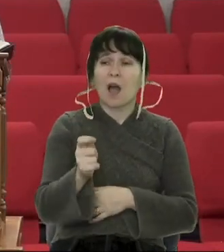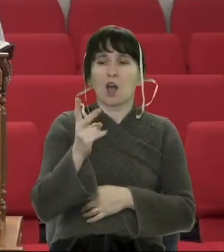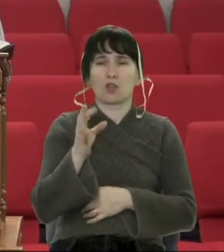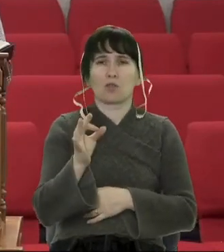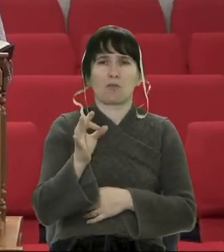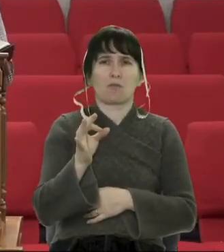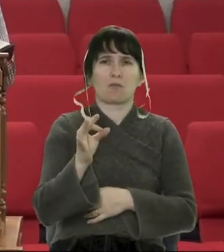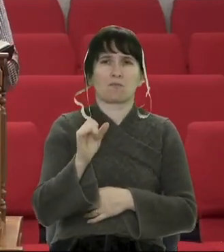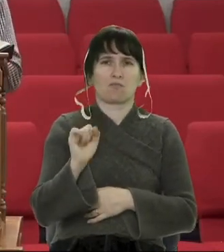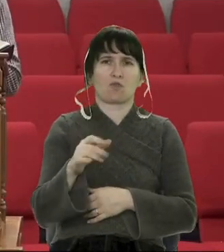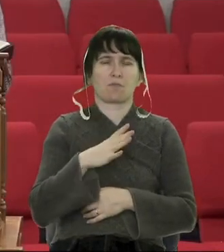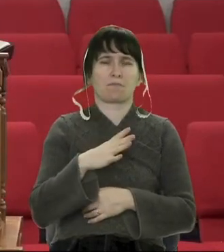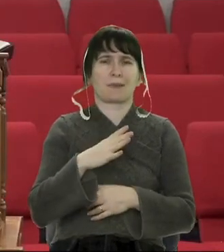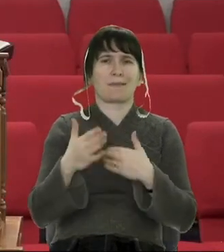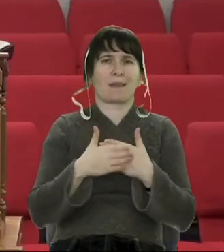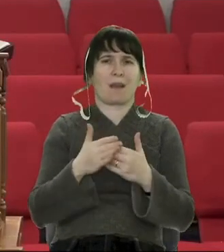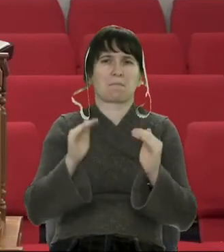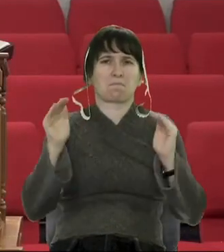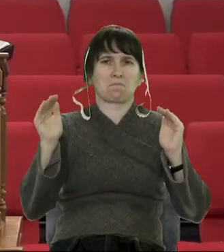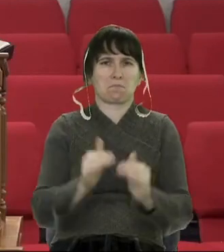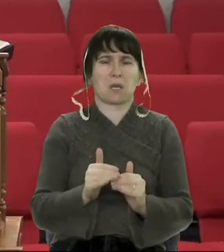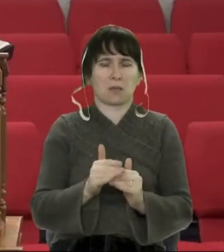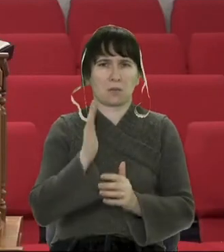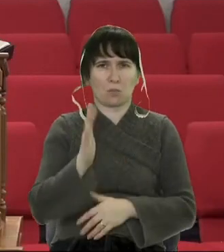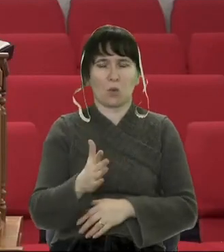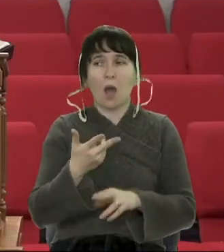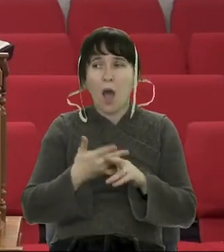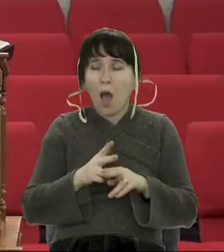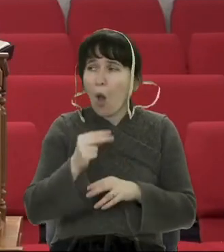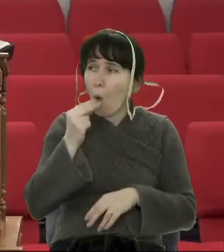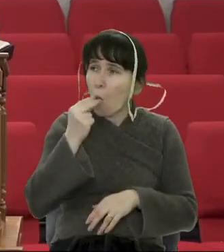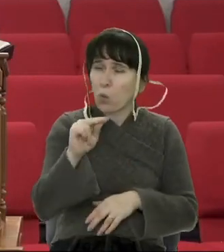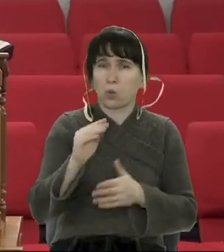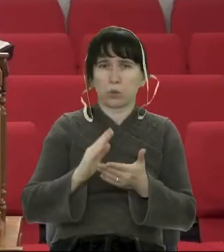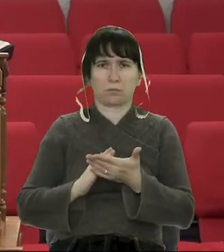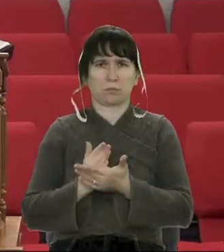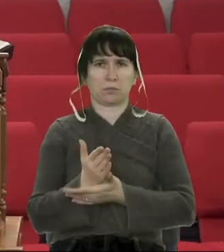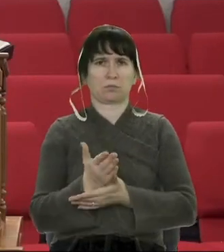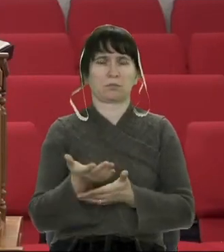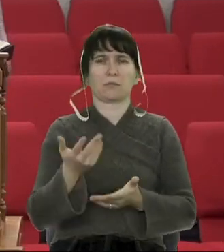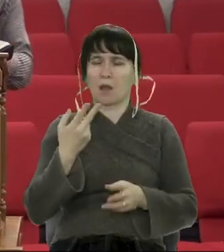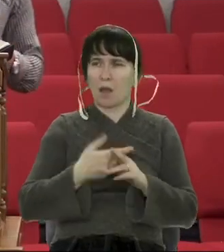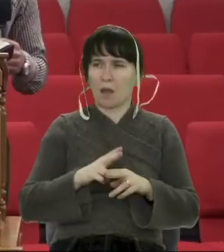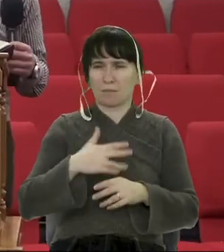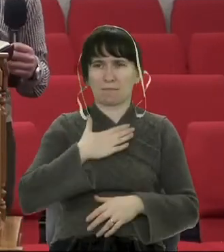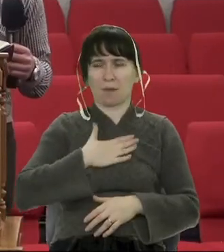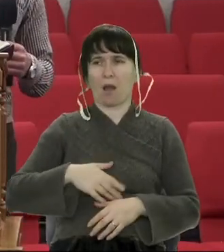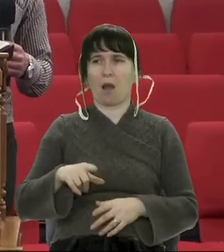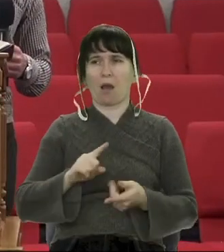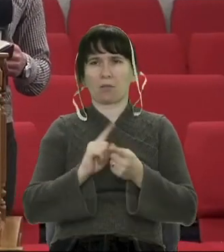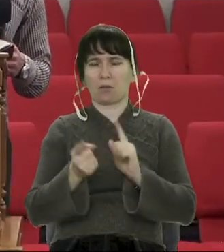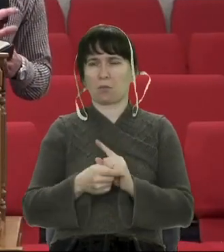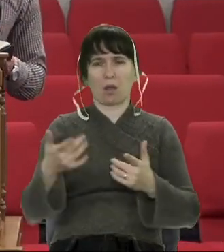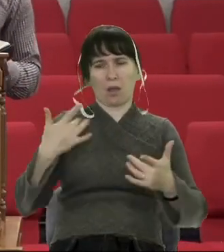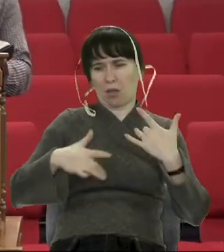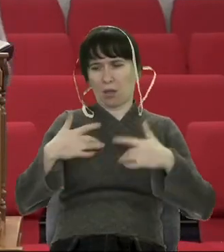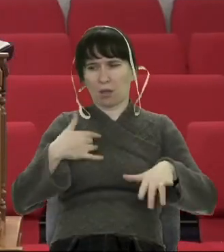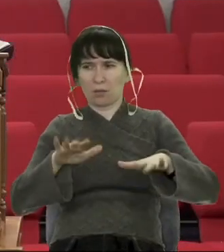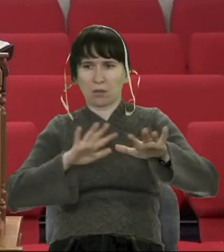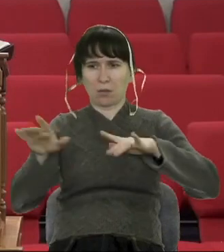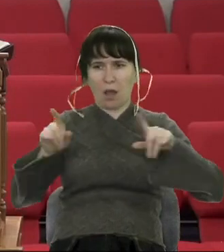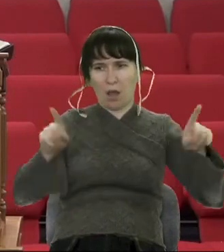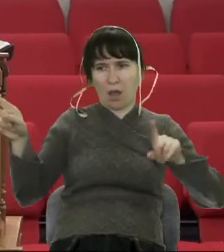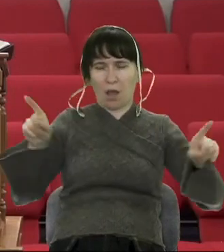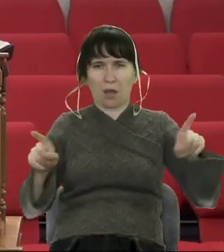то ж можна полагодити. І ти вчиш, що набагато краще так вчинити, ніж щоб вони казали, це не я. Знаєте, відразу